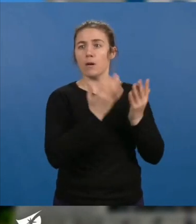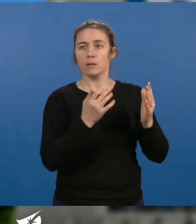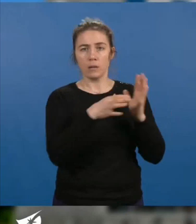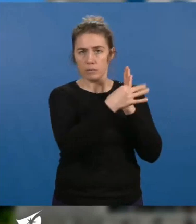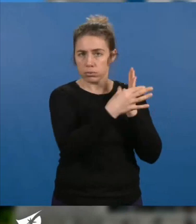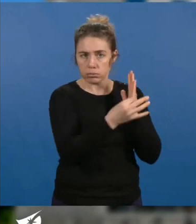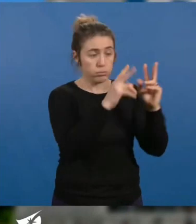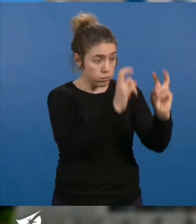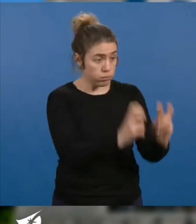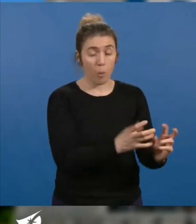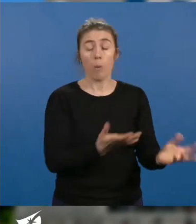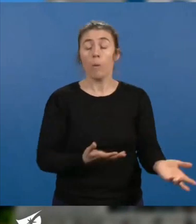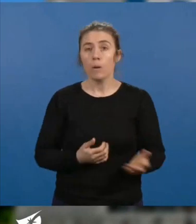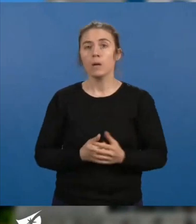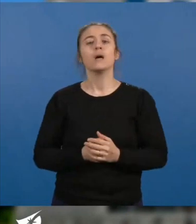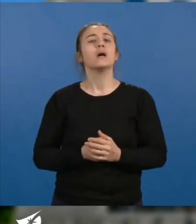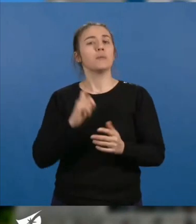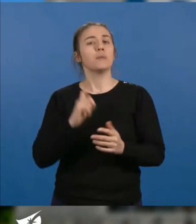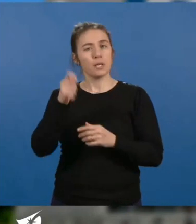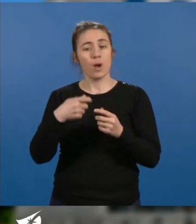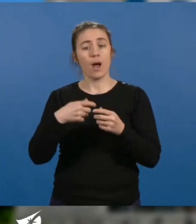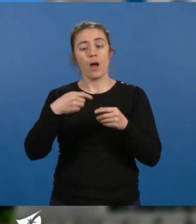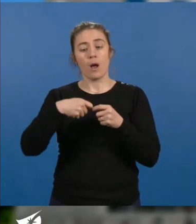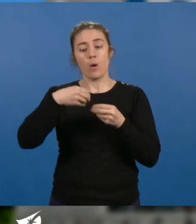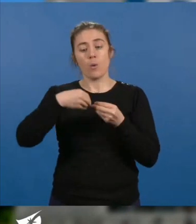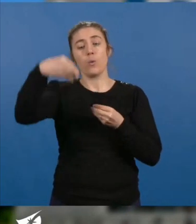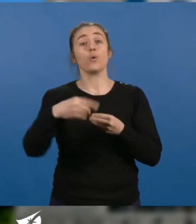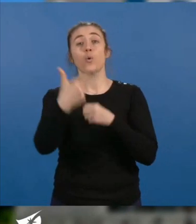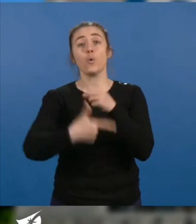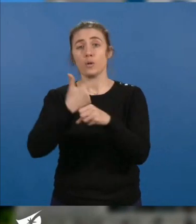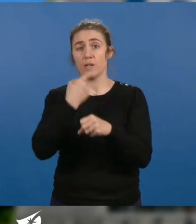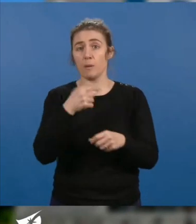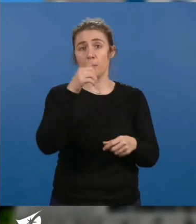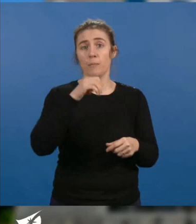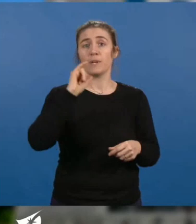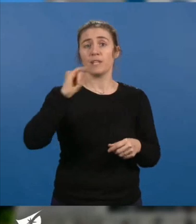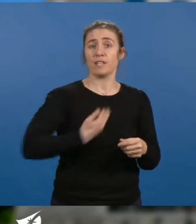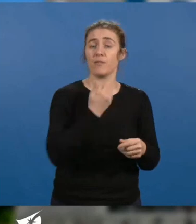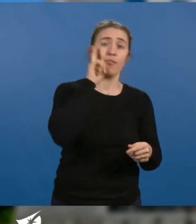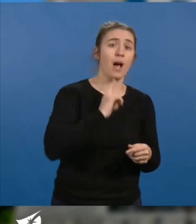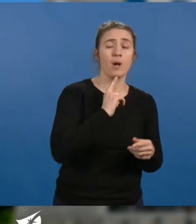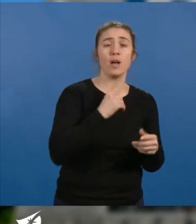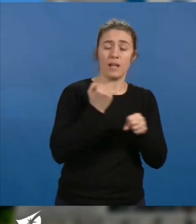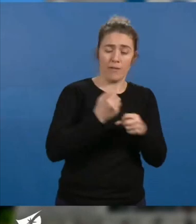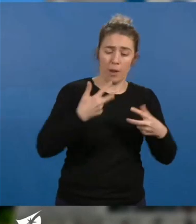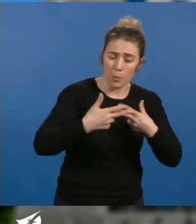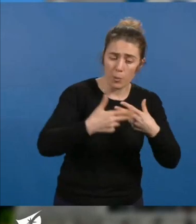ans, ils s'attaquent en particulier aux plus précaires, aux femmes qui ont les carrières hachées, aux carrières longues, aux professions pénibles.